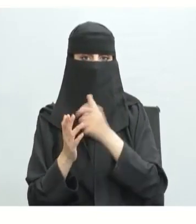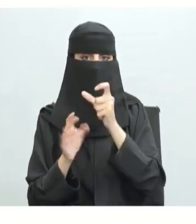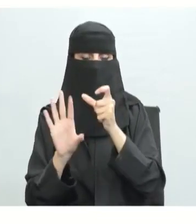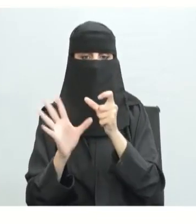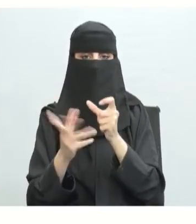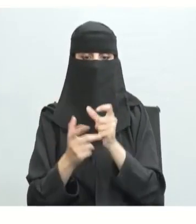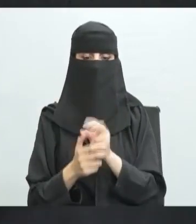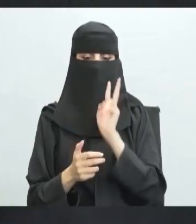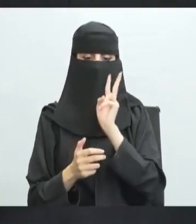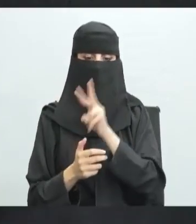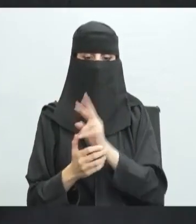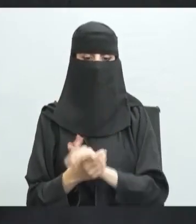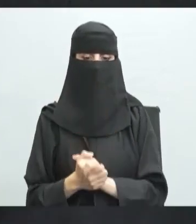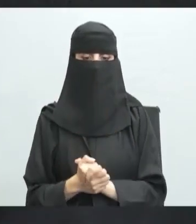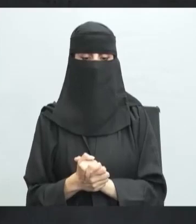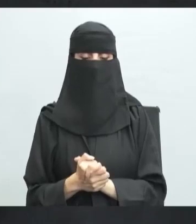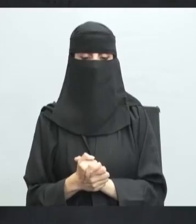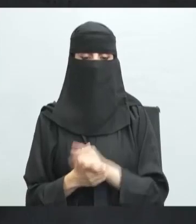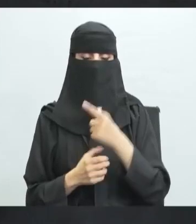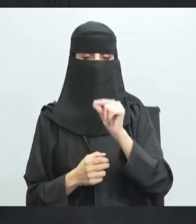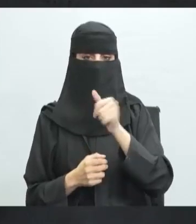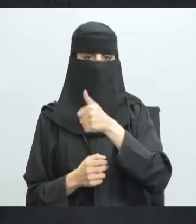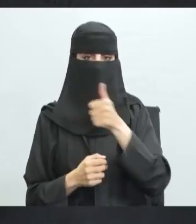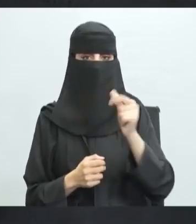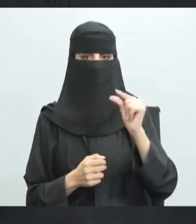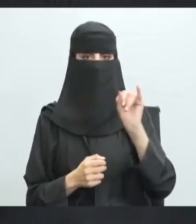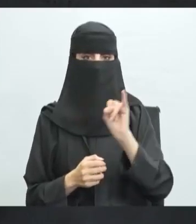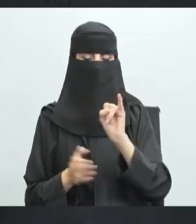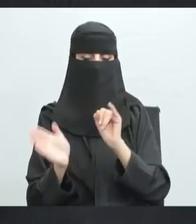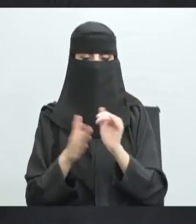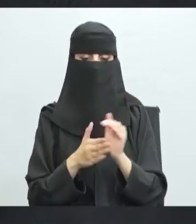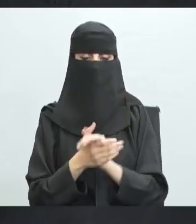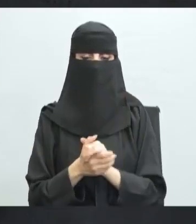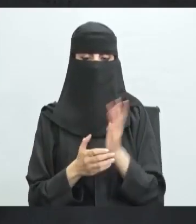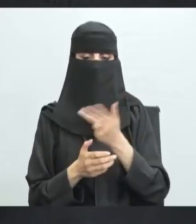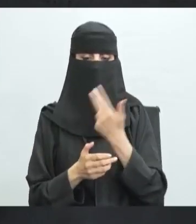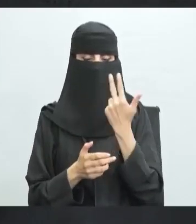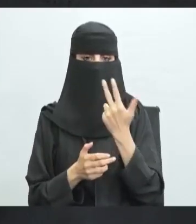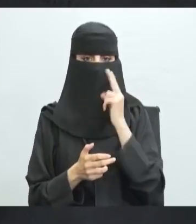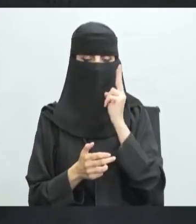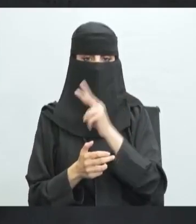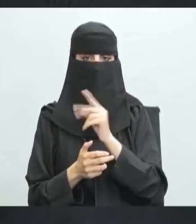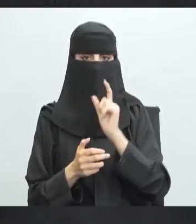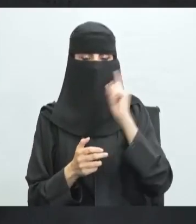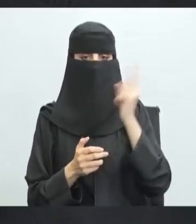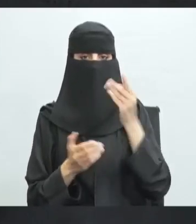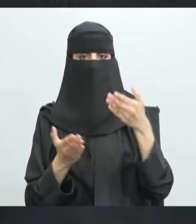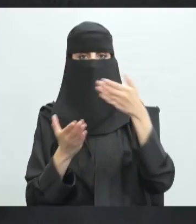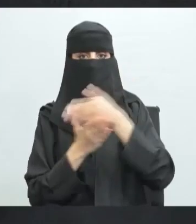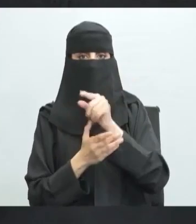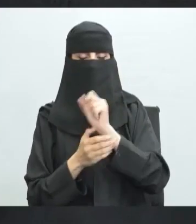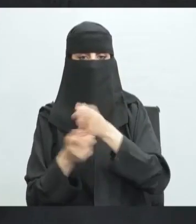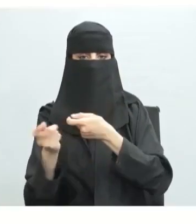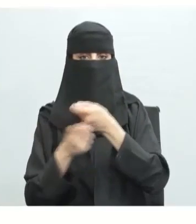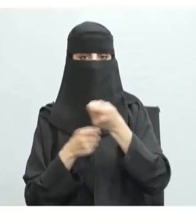هو من تأليف أحسنتم آدم سميث ثامنا إذا تدخلت الدولة في النشاط الاقتصادي فإنها تخلق مناخا